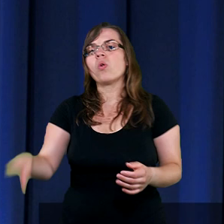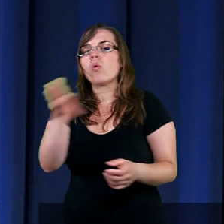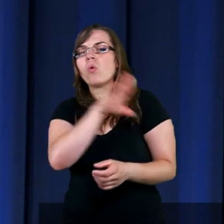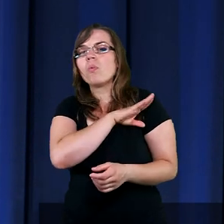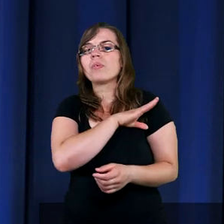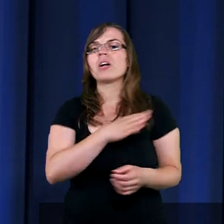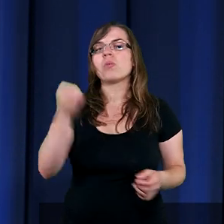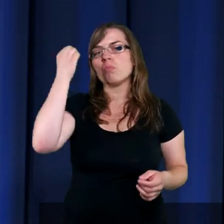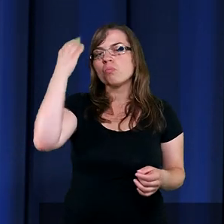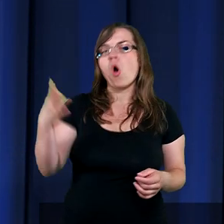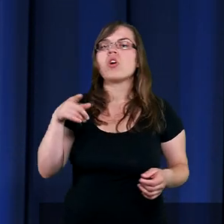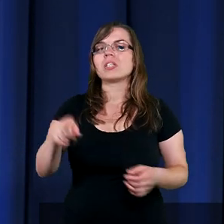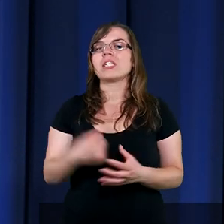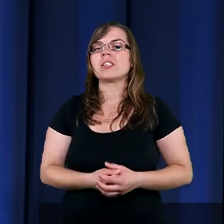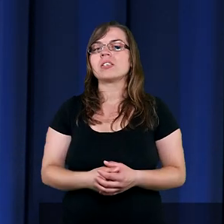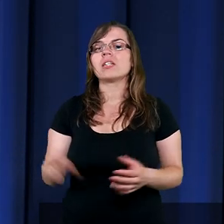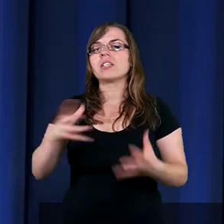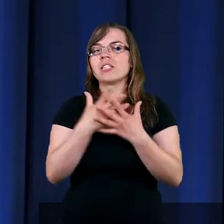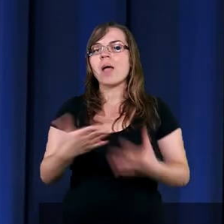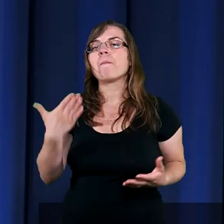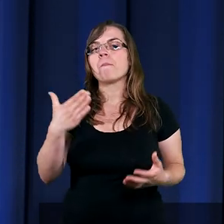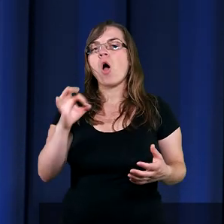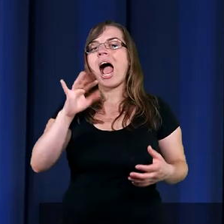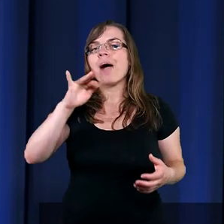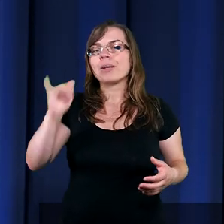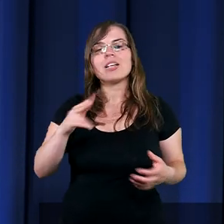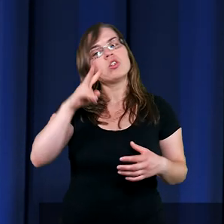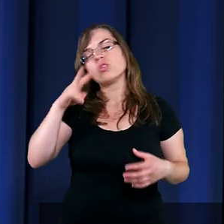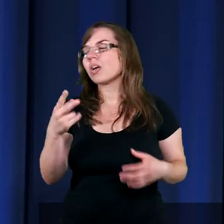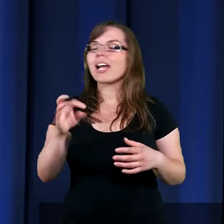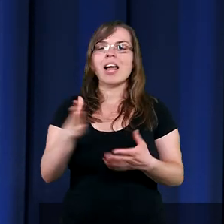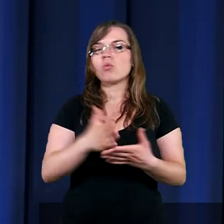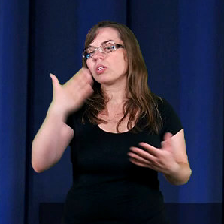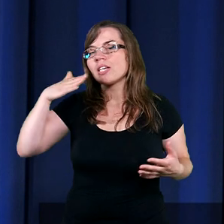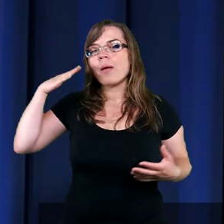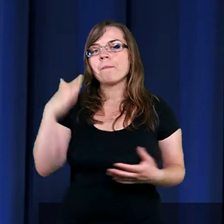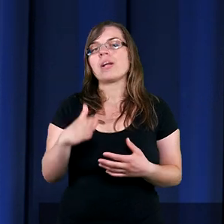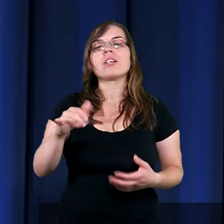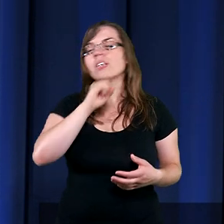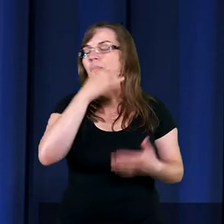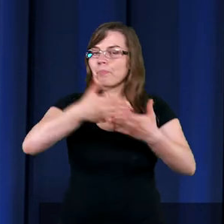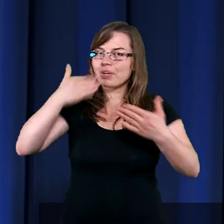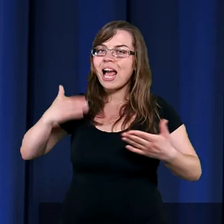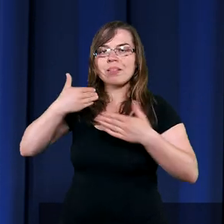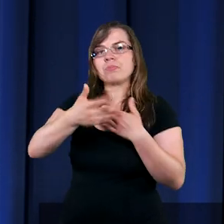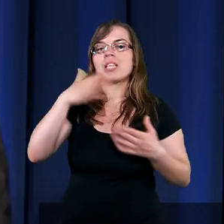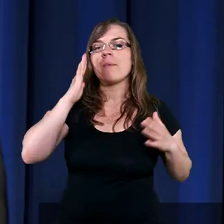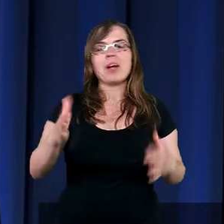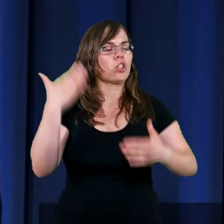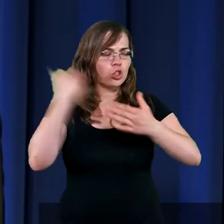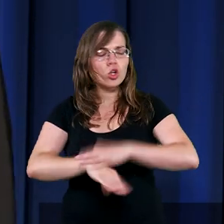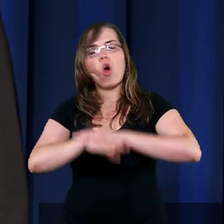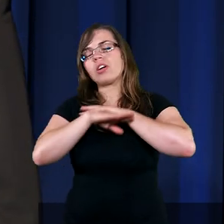Umarł Mojżesz, sługa Pana w ziemi mołapskiej. I drugiego takiego już nie będzie i nigdy przed nim nie było. I